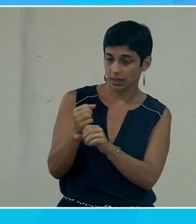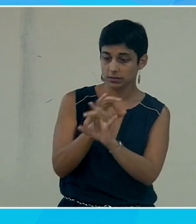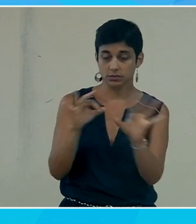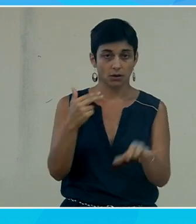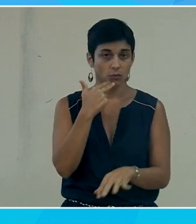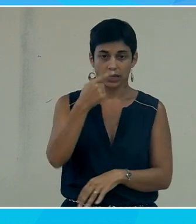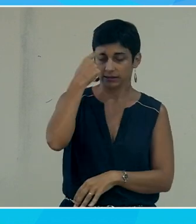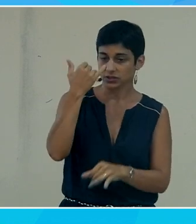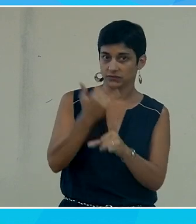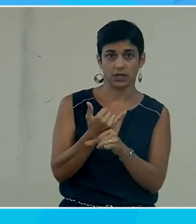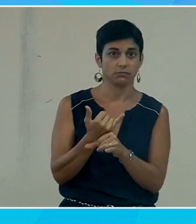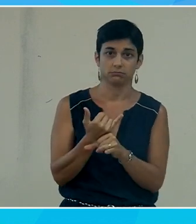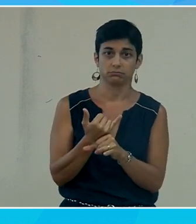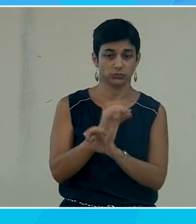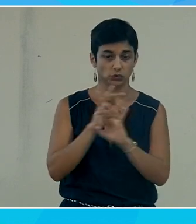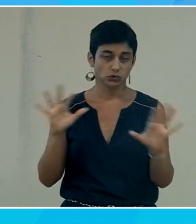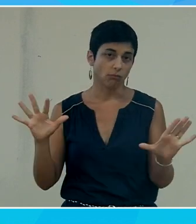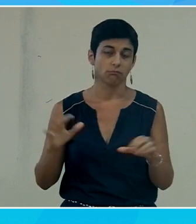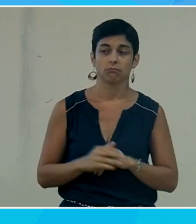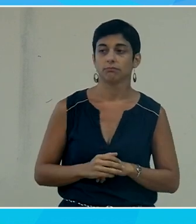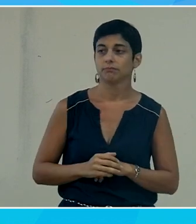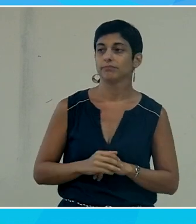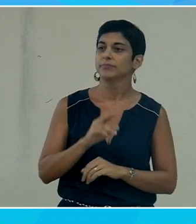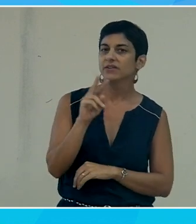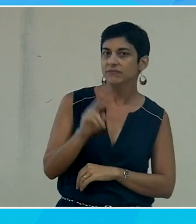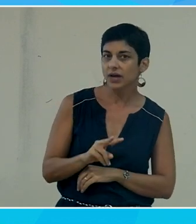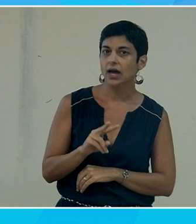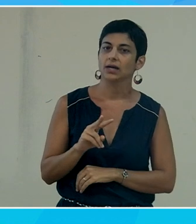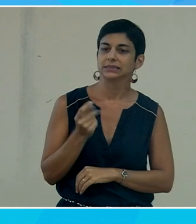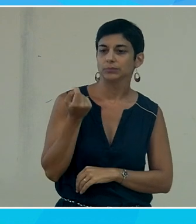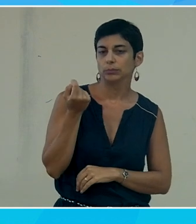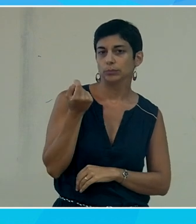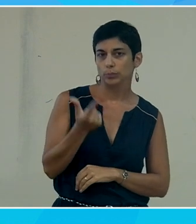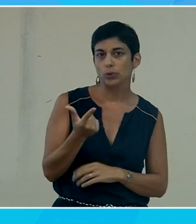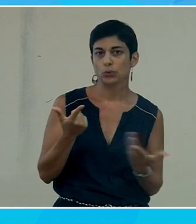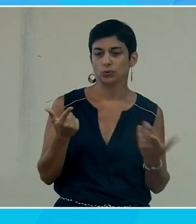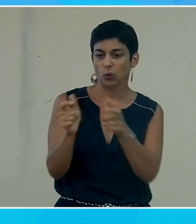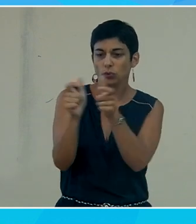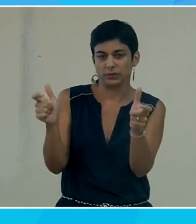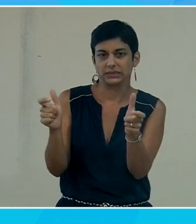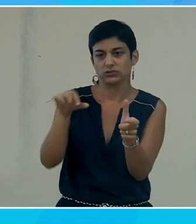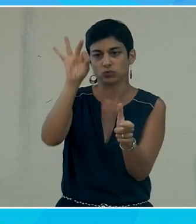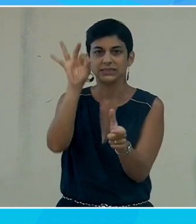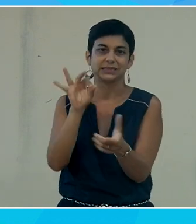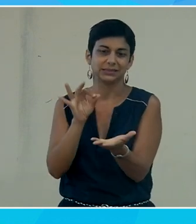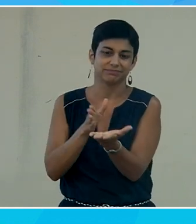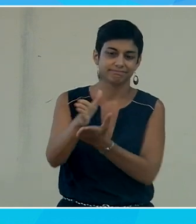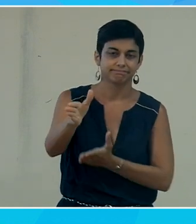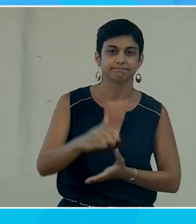ou en utilisant des bases locales ils peuvent le faire mais c'est vrai qu'il y a très très peu en fait de boîtes qui vont dans cette direction là aujourd'hui